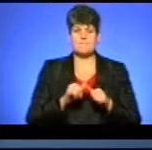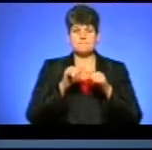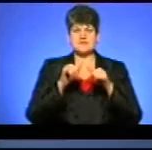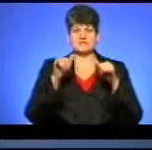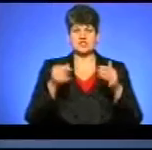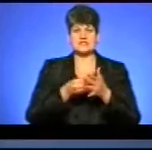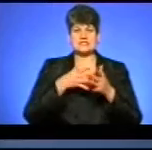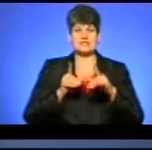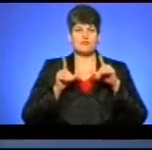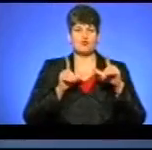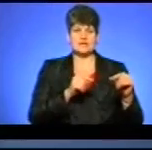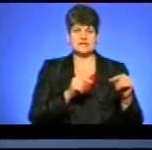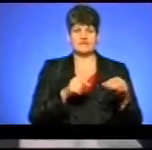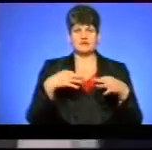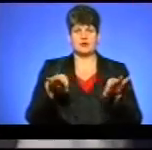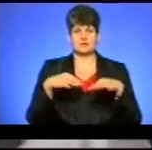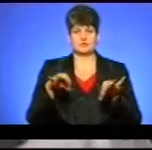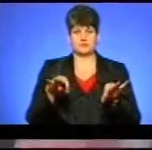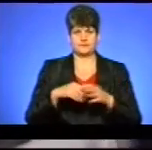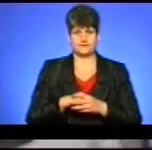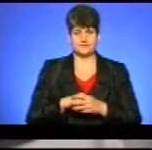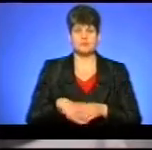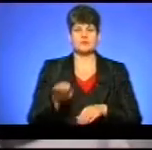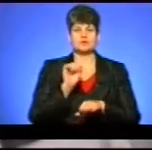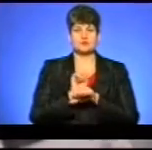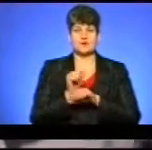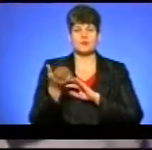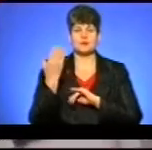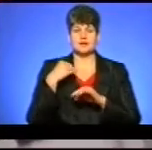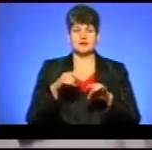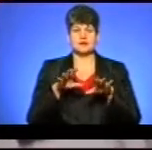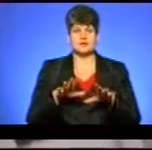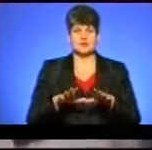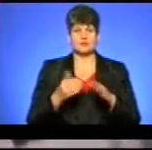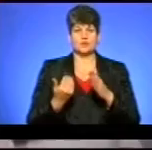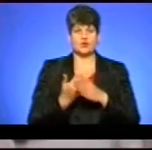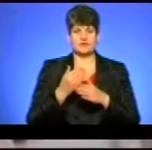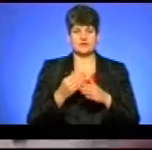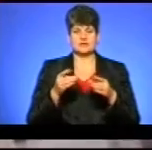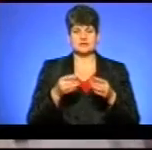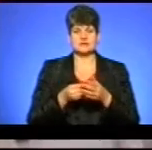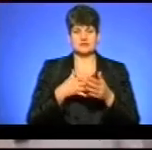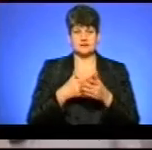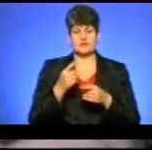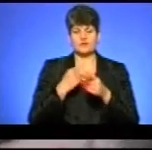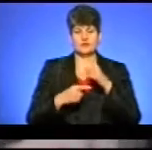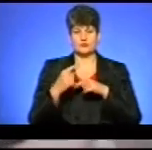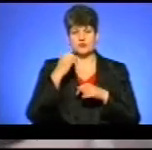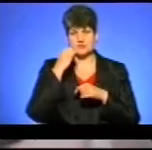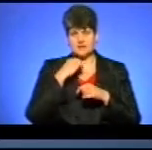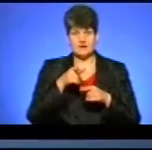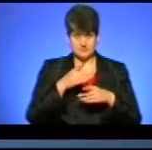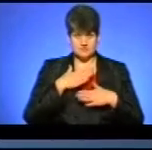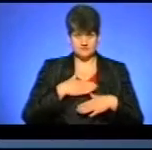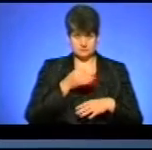ціни за проїзд у громадському транспорті. Призупинити попереднє рішення, помови в тарифах. Буде вернень до старого тарифу. Вас це